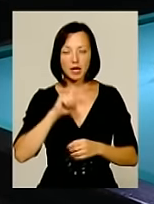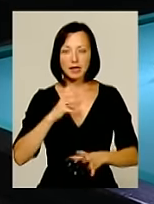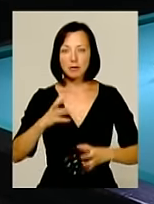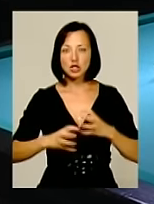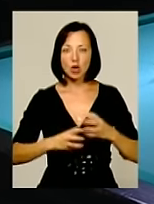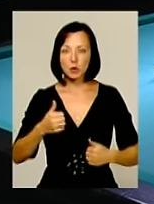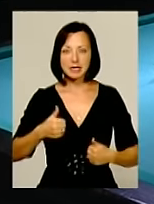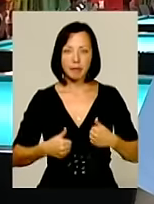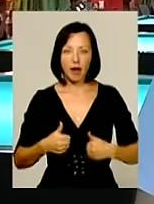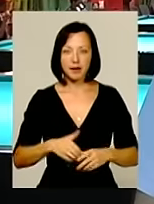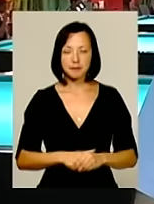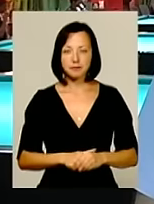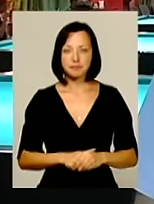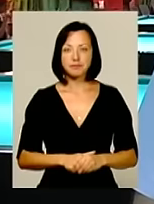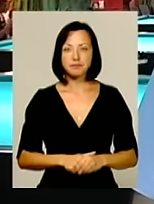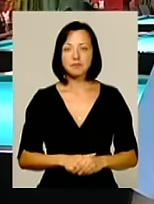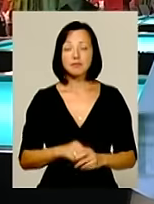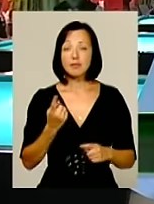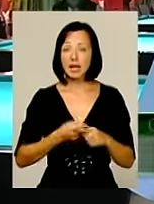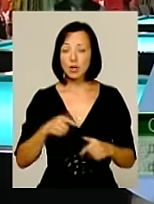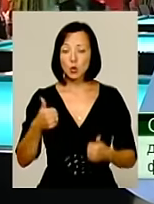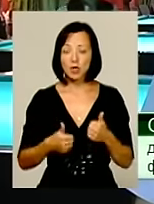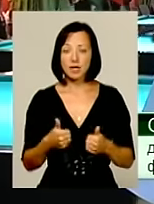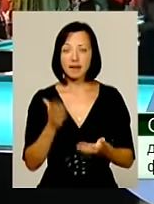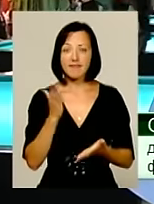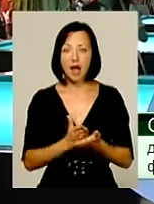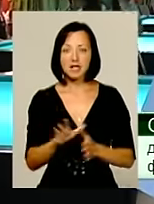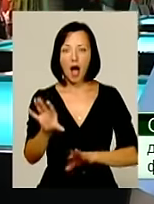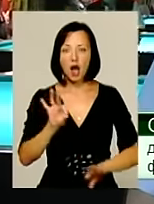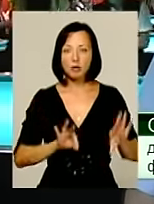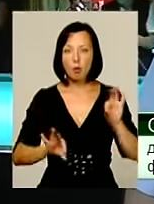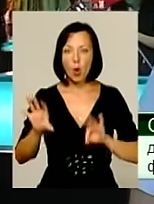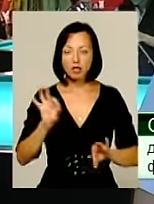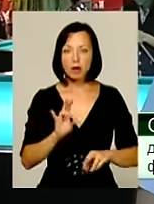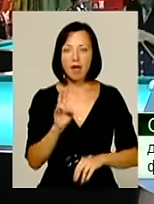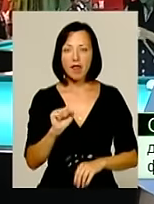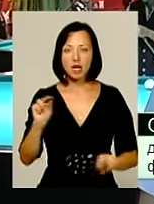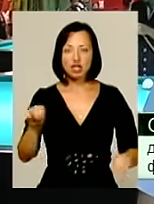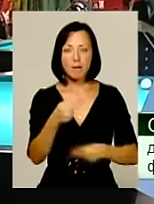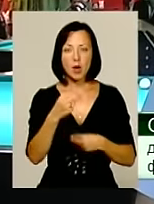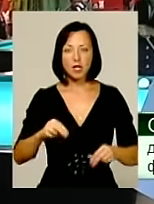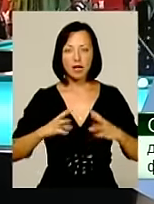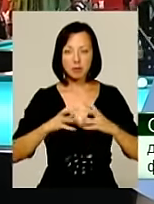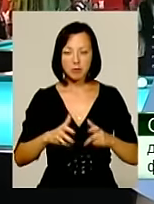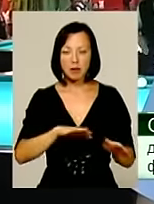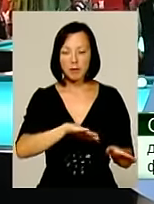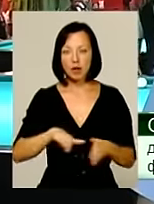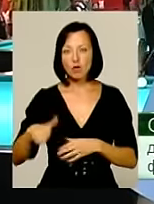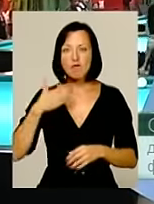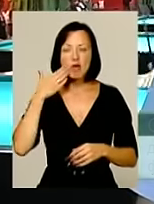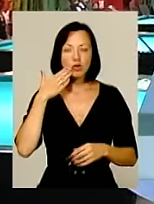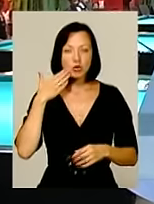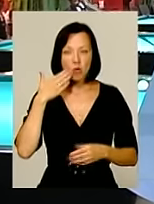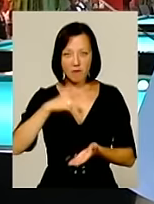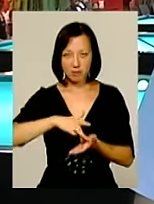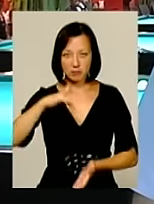на міжнародних змаганнях. Турнір є відборочним, відборочним на чемпіонат міра. Чемпіонат міра пройде у нас в Молдові, Кишиньові